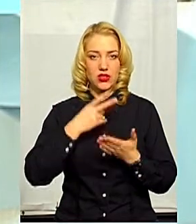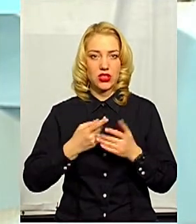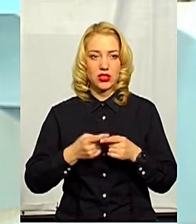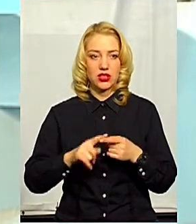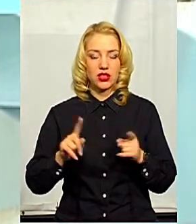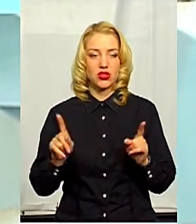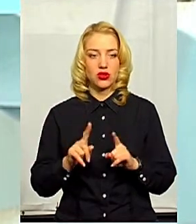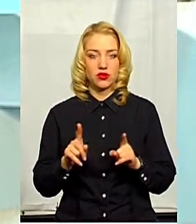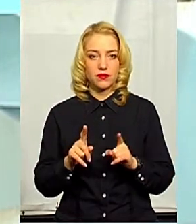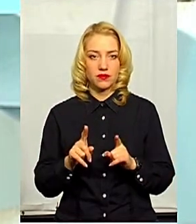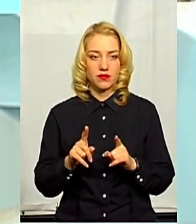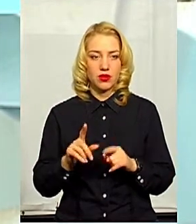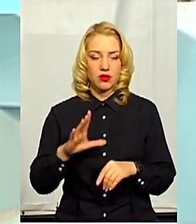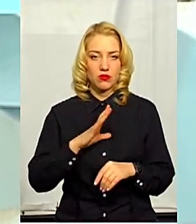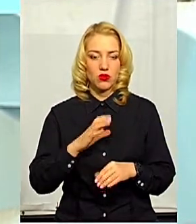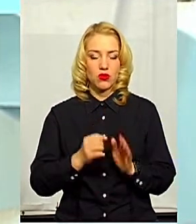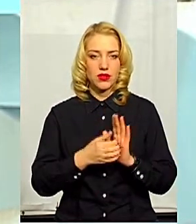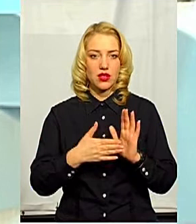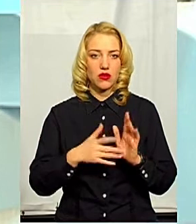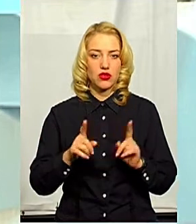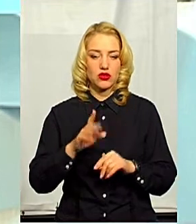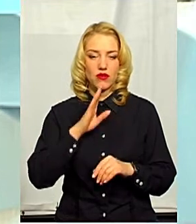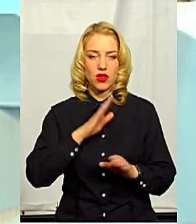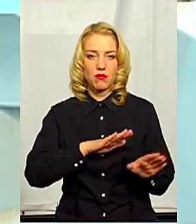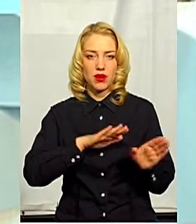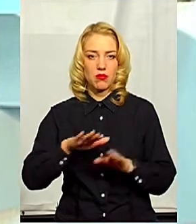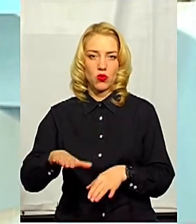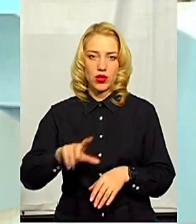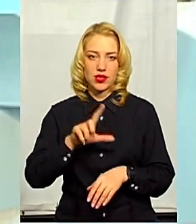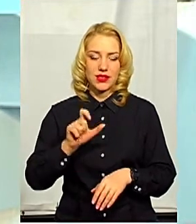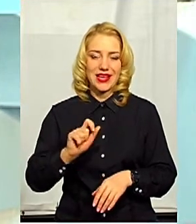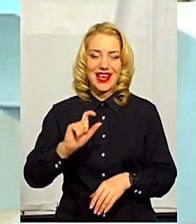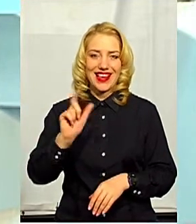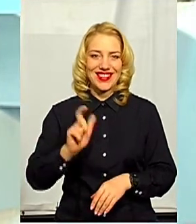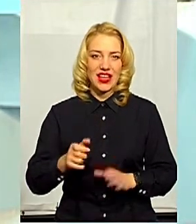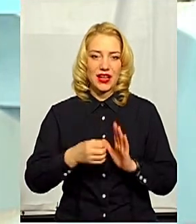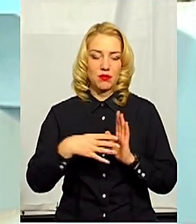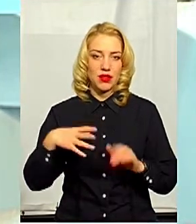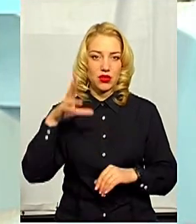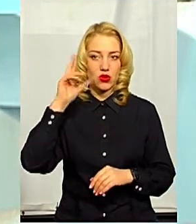на те, що було встановлено, що вона прибула з Італії 15-го числа,